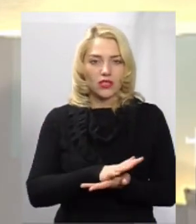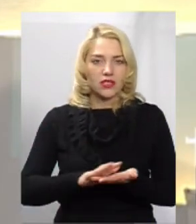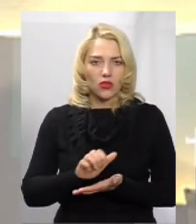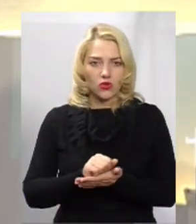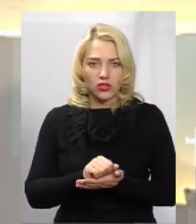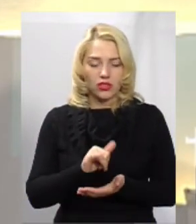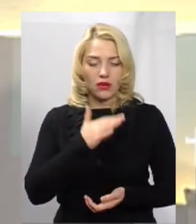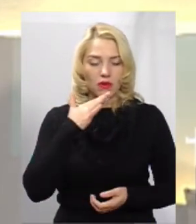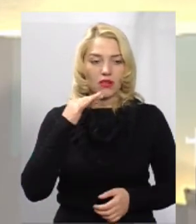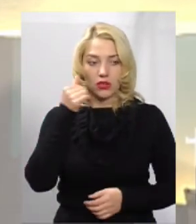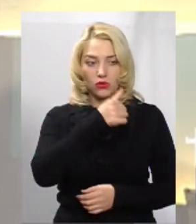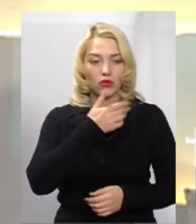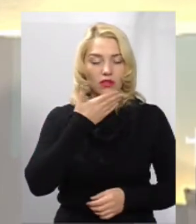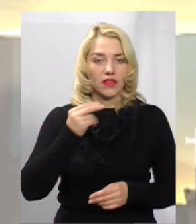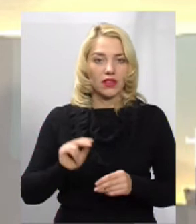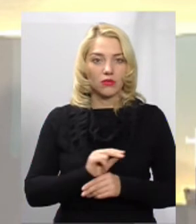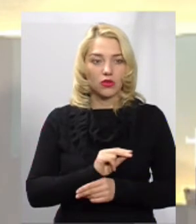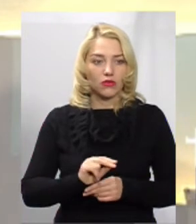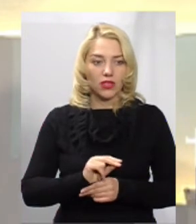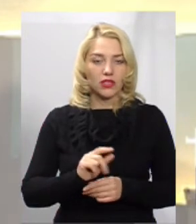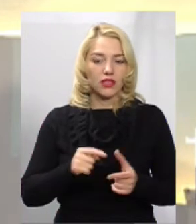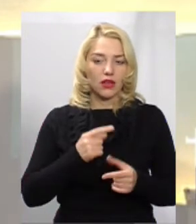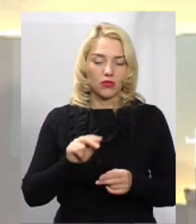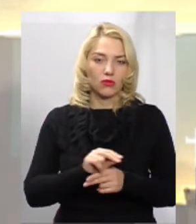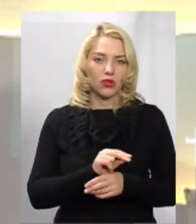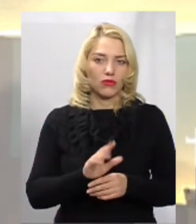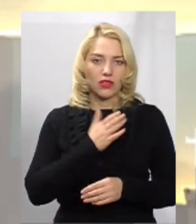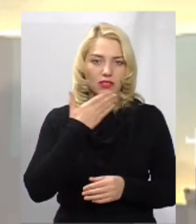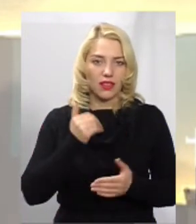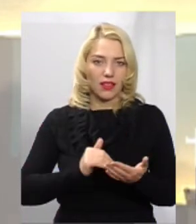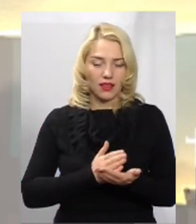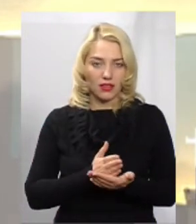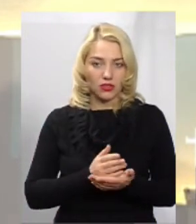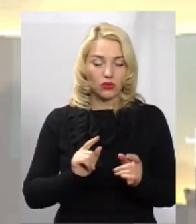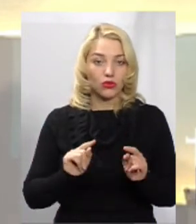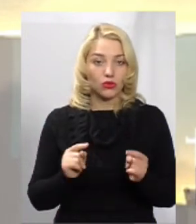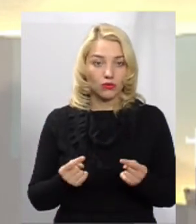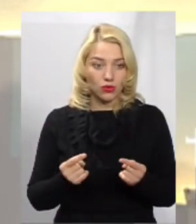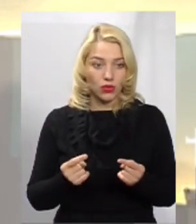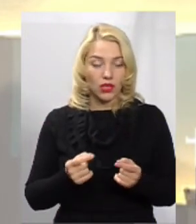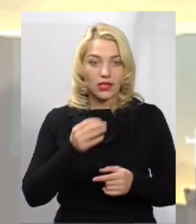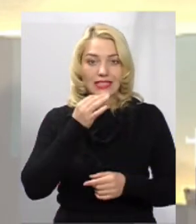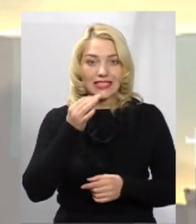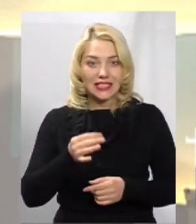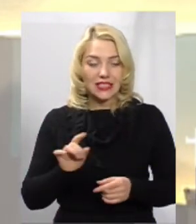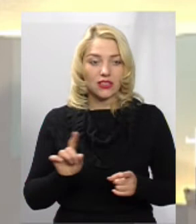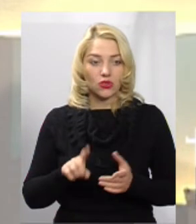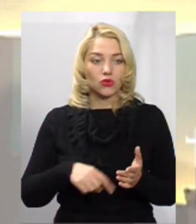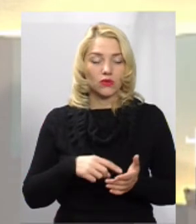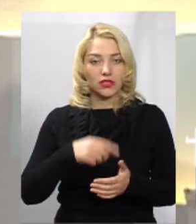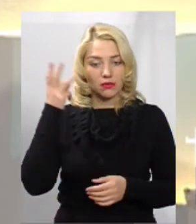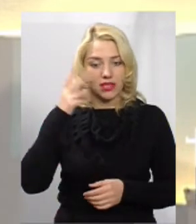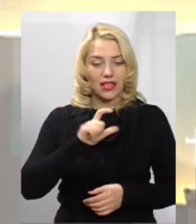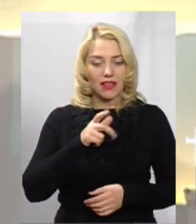дороги багато років не ремонтувались або ремонтувались дуже неякісно, і тому сказати, що в місті Хмельницькому